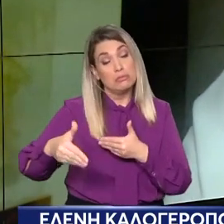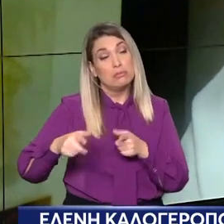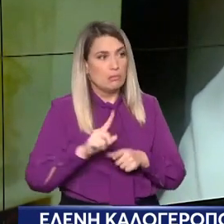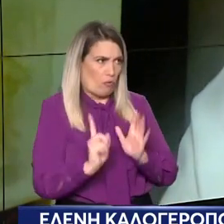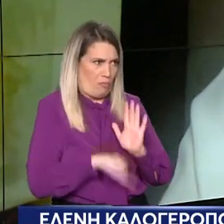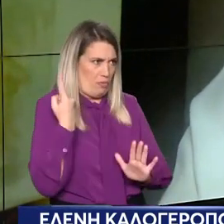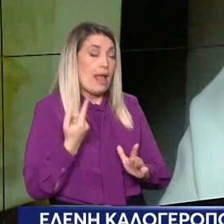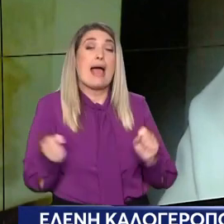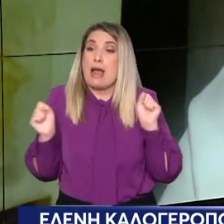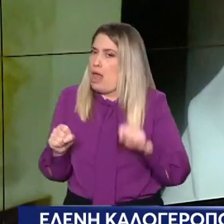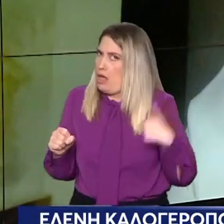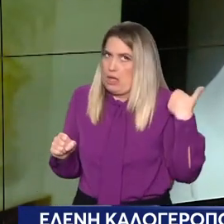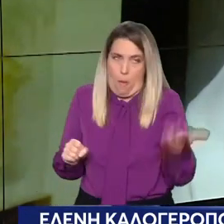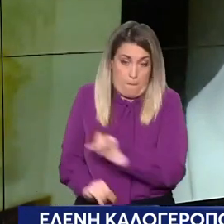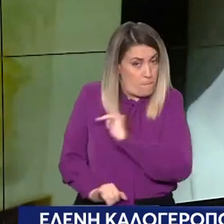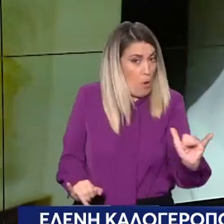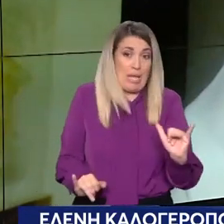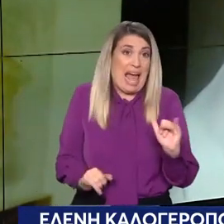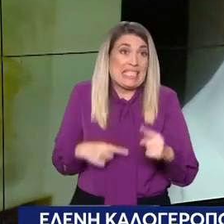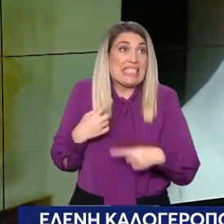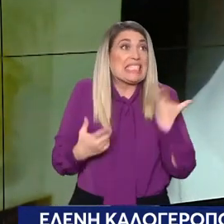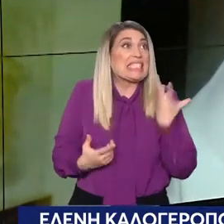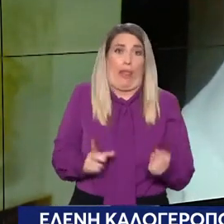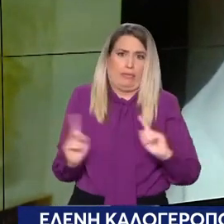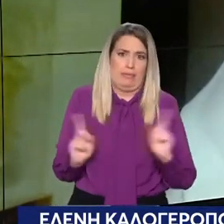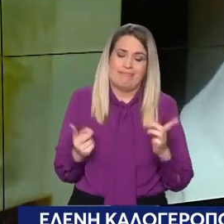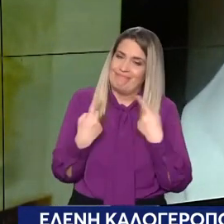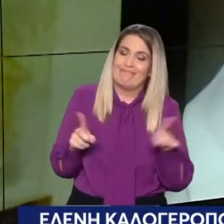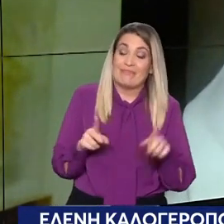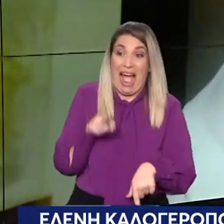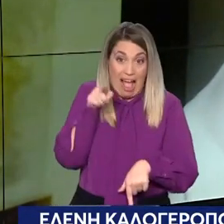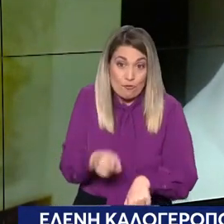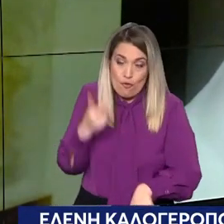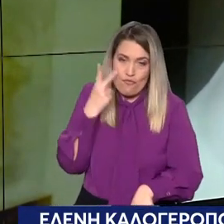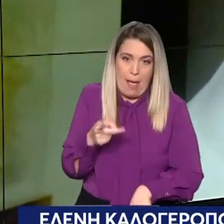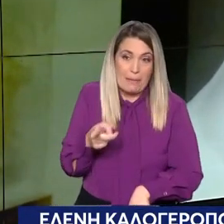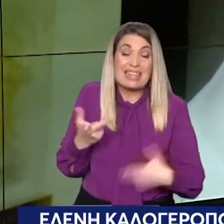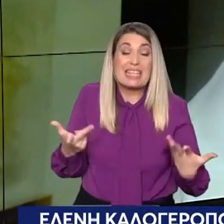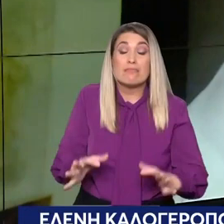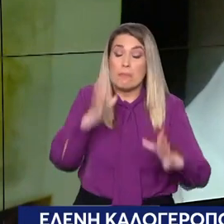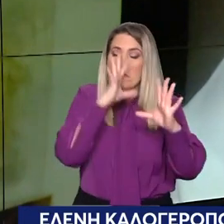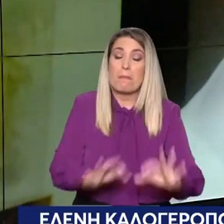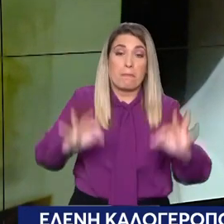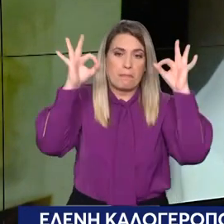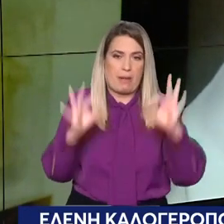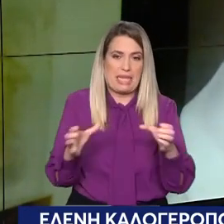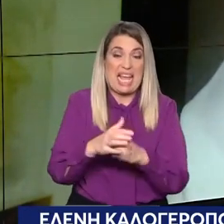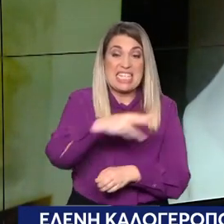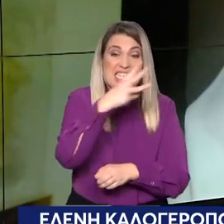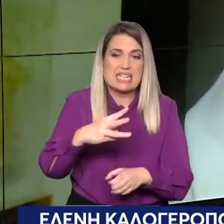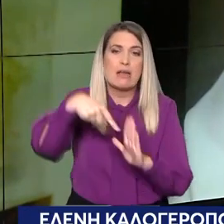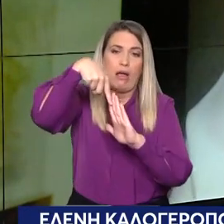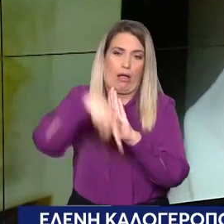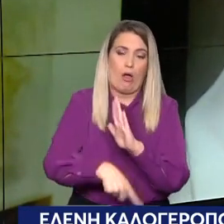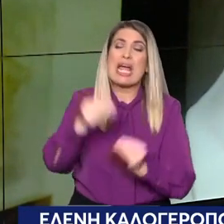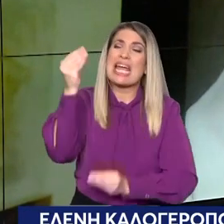προφανώς, και γι' αυτό το συζητάμε, αλλά δείχνει και το μέγεθος του προβλήματος, το οποίο υπάρχει μέσα στο κόμμα